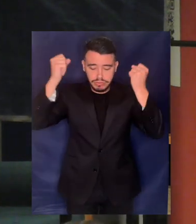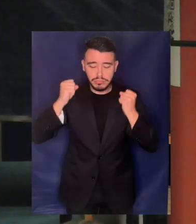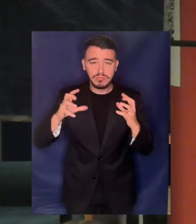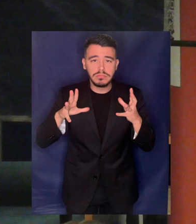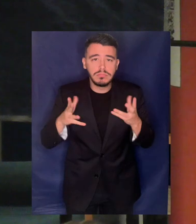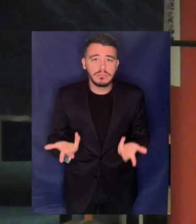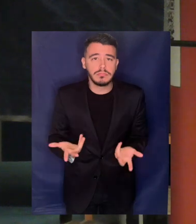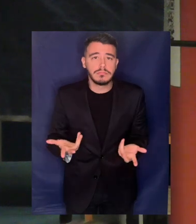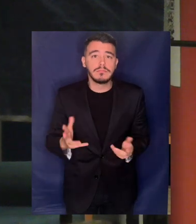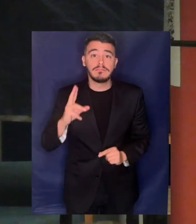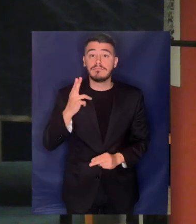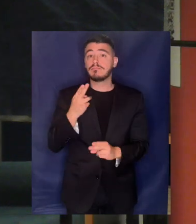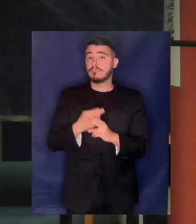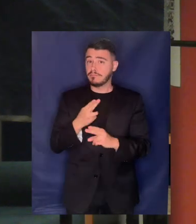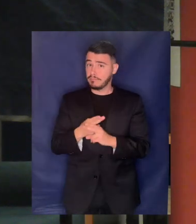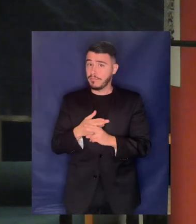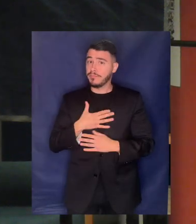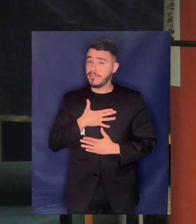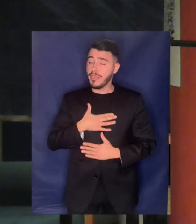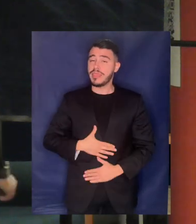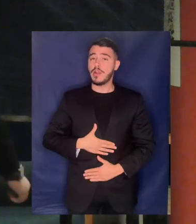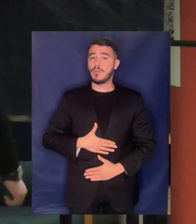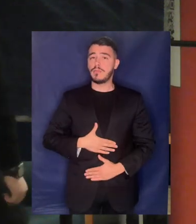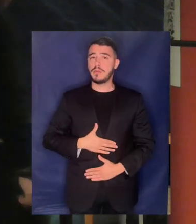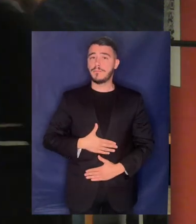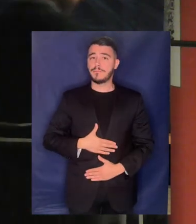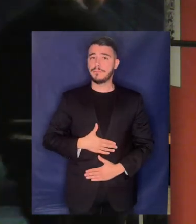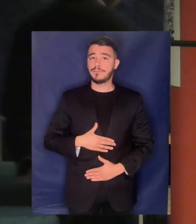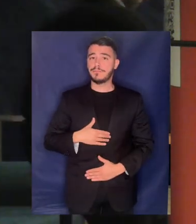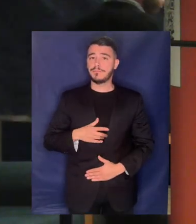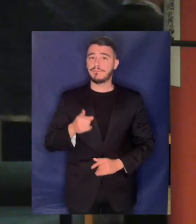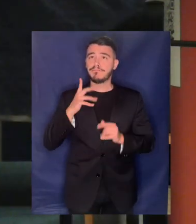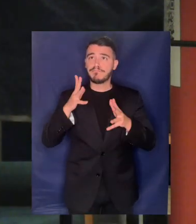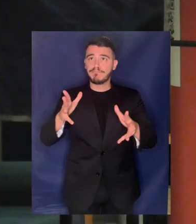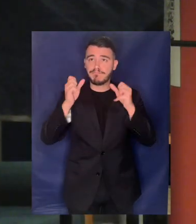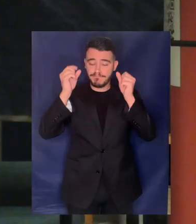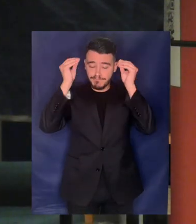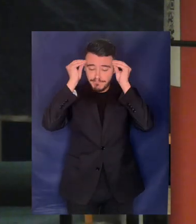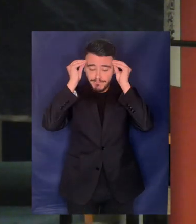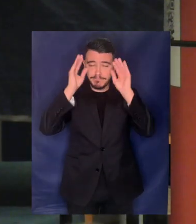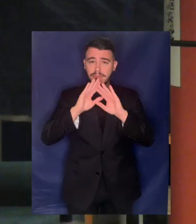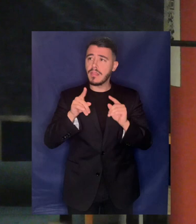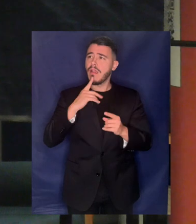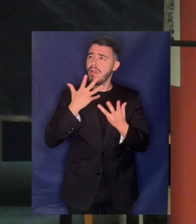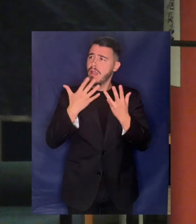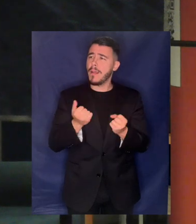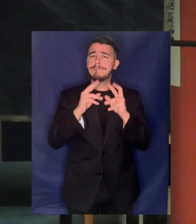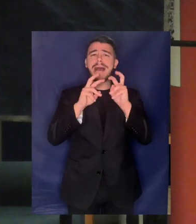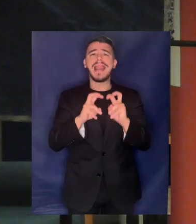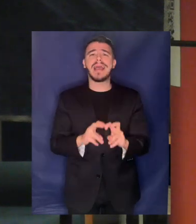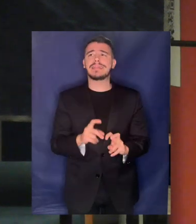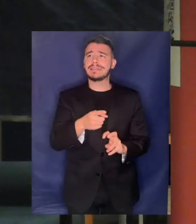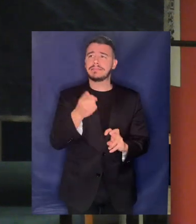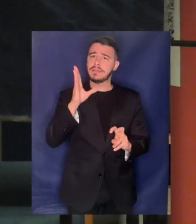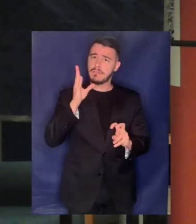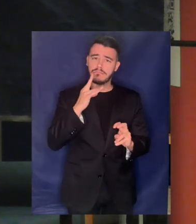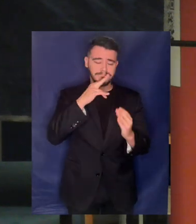είναι πολύ κρίσιμο να κρατήσουμε κάποια στοιχεία μέσα μας, θα τα βρείτε και στη μελέτη αναλυτικά για να